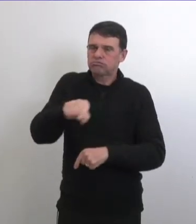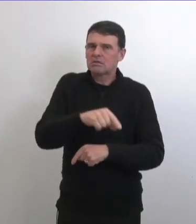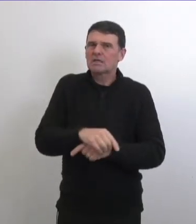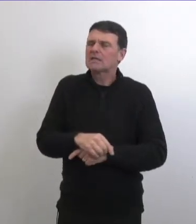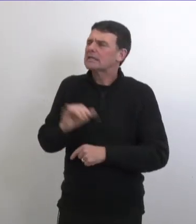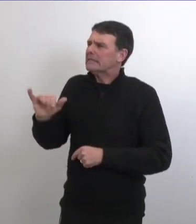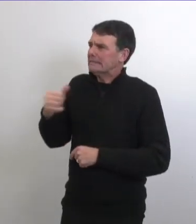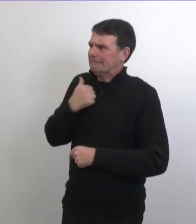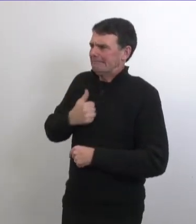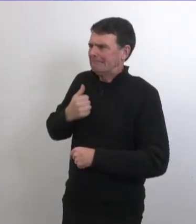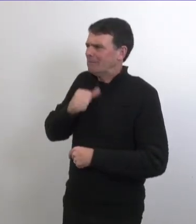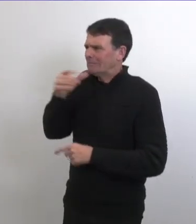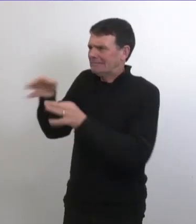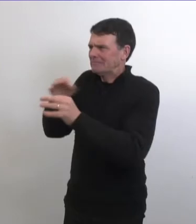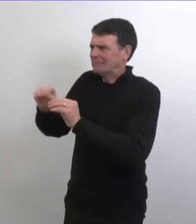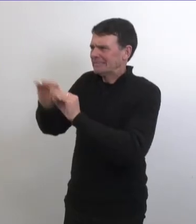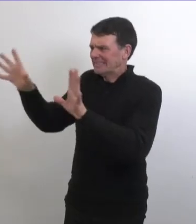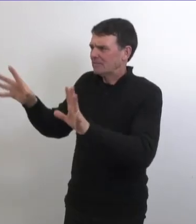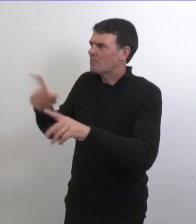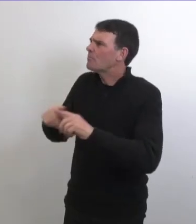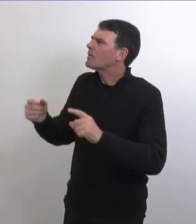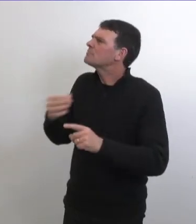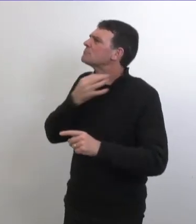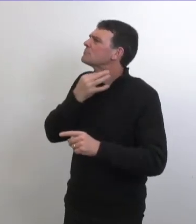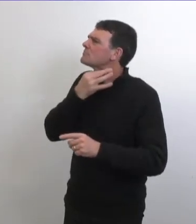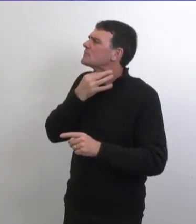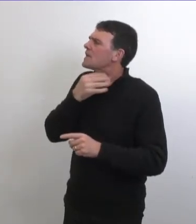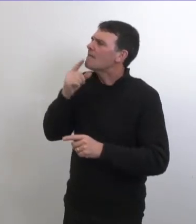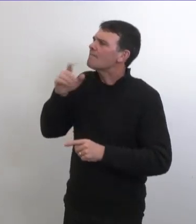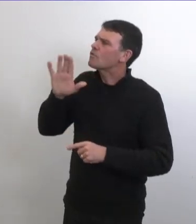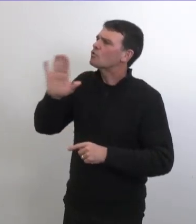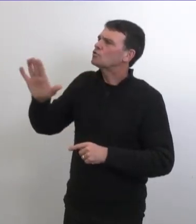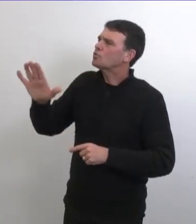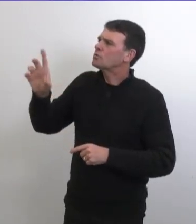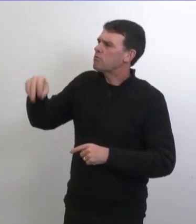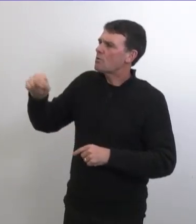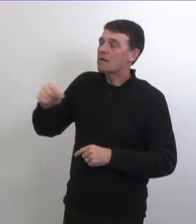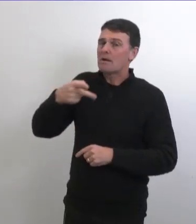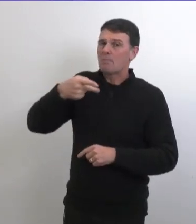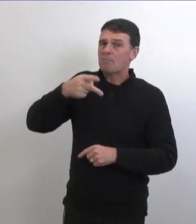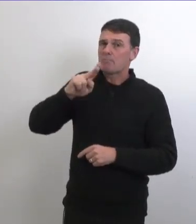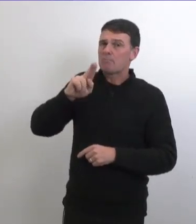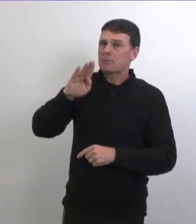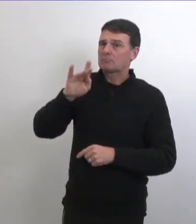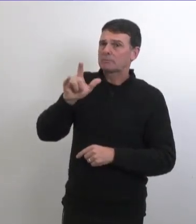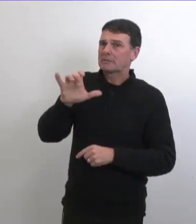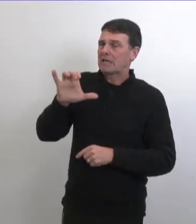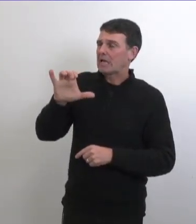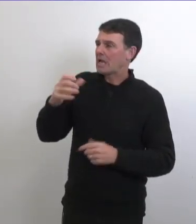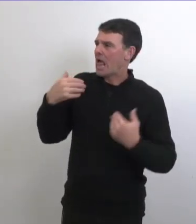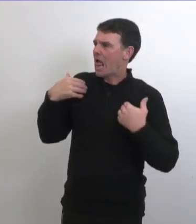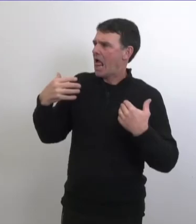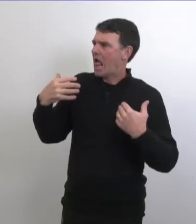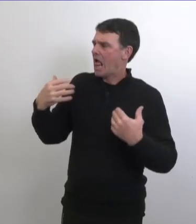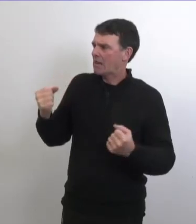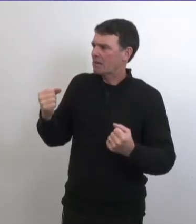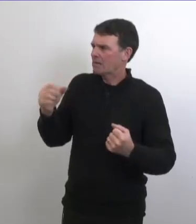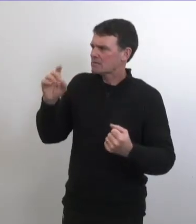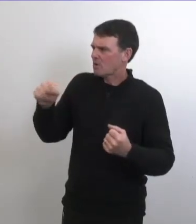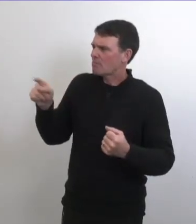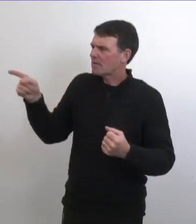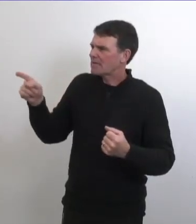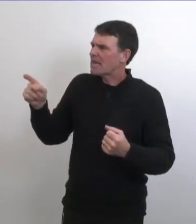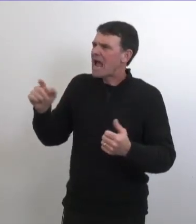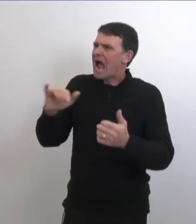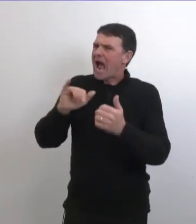je n'ai pas très bien expliqué ma question autant que les autorités santé